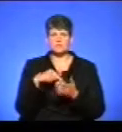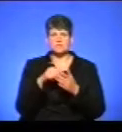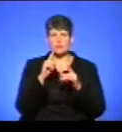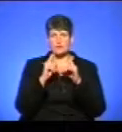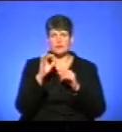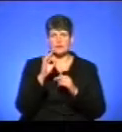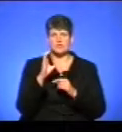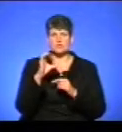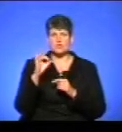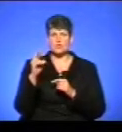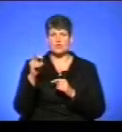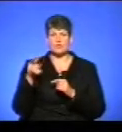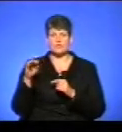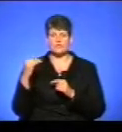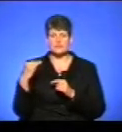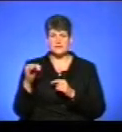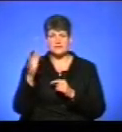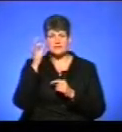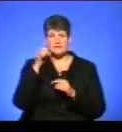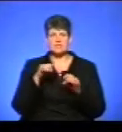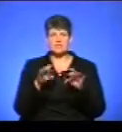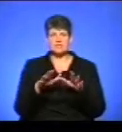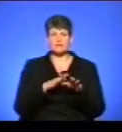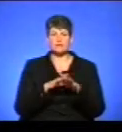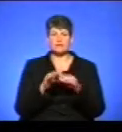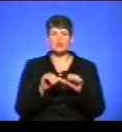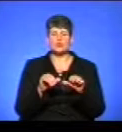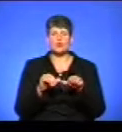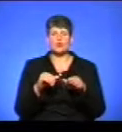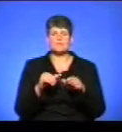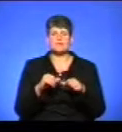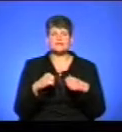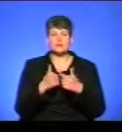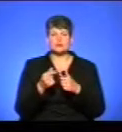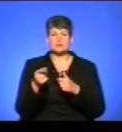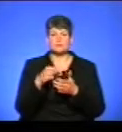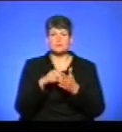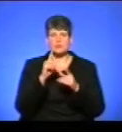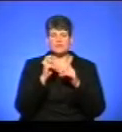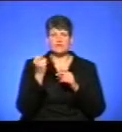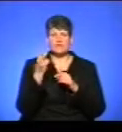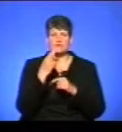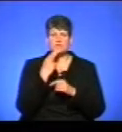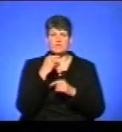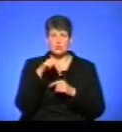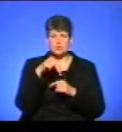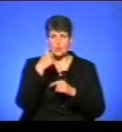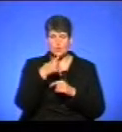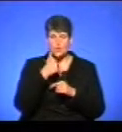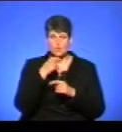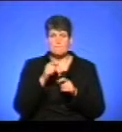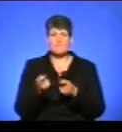ради Олег Соколовський. Нагадаю, рішенням виконавчого комітету Тернопільської міської ради від 12 червня цього року